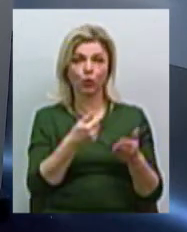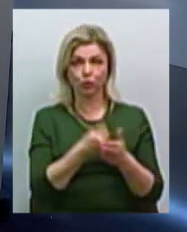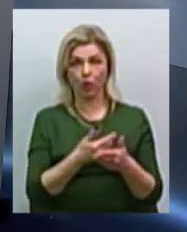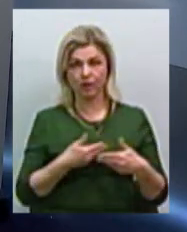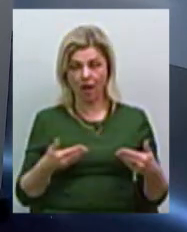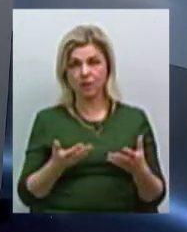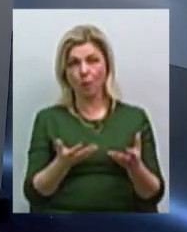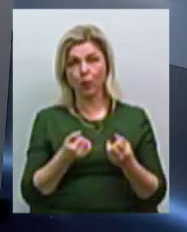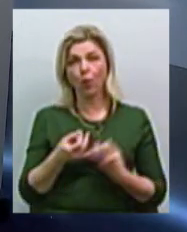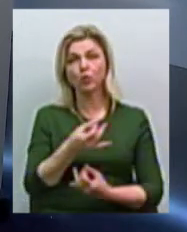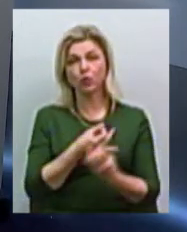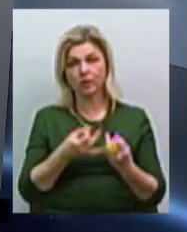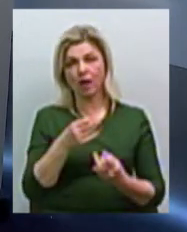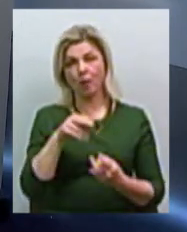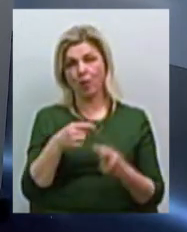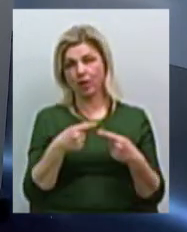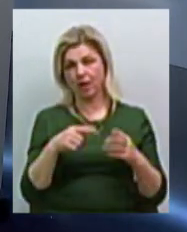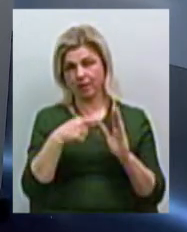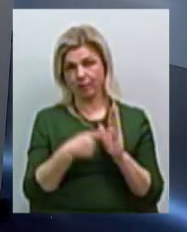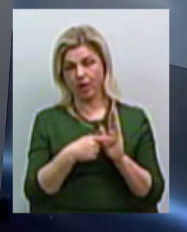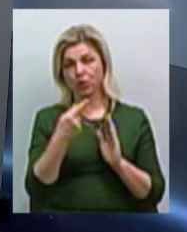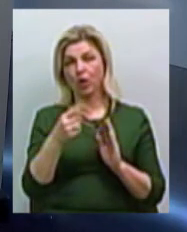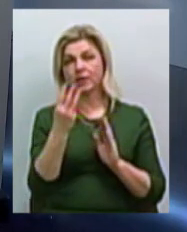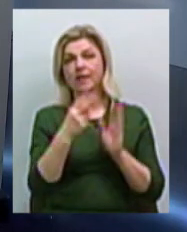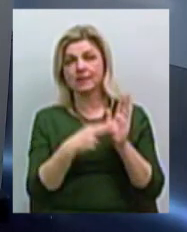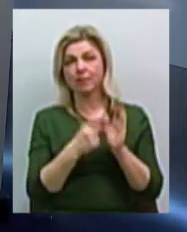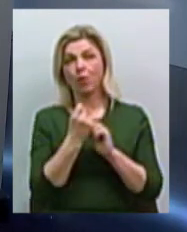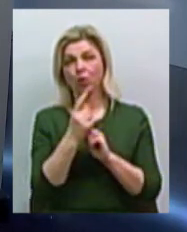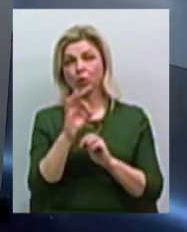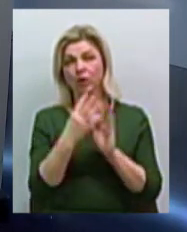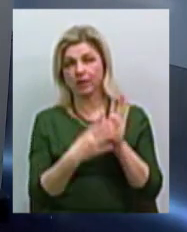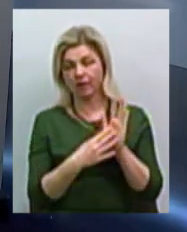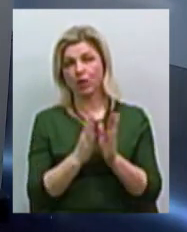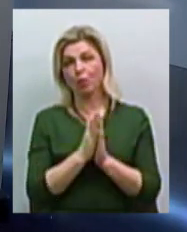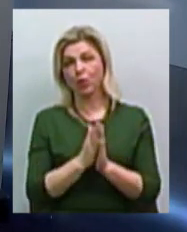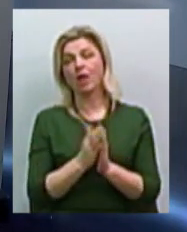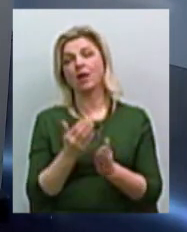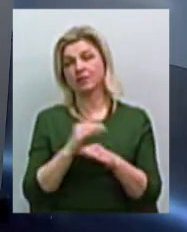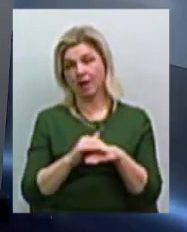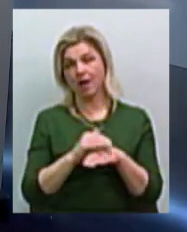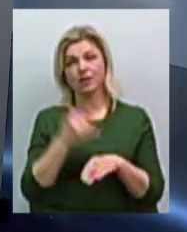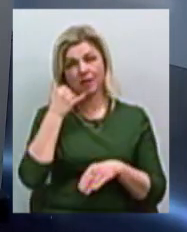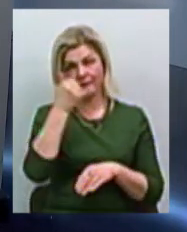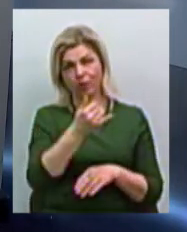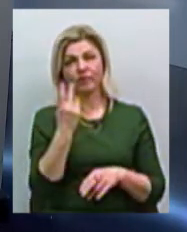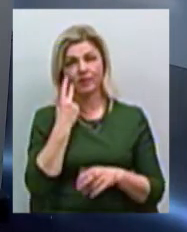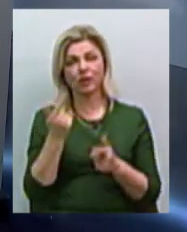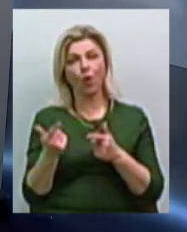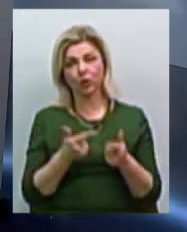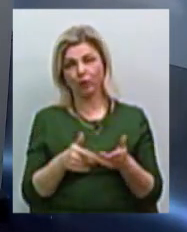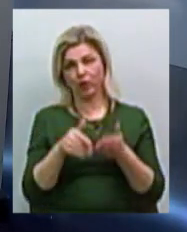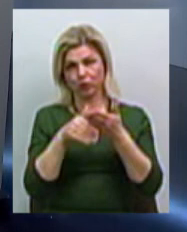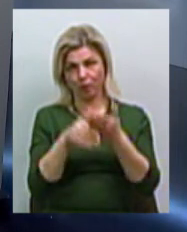консультації по тим питанням, які виникають. 37 11 09, будь ласка, телефонуйте, ми завжди готові допомогти. Або